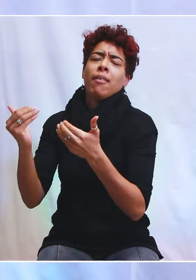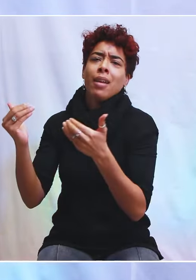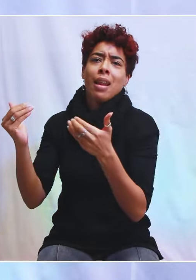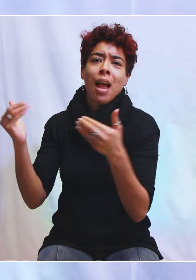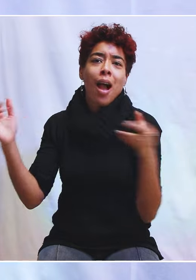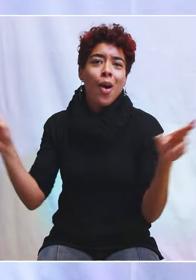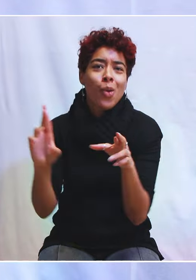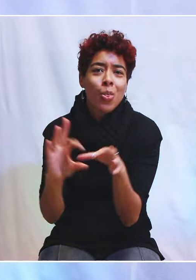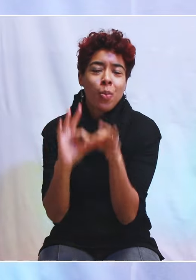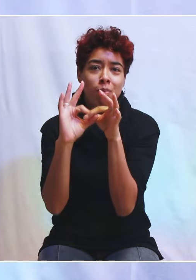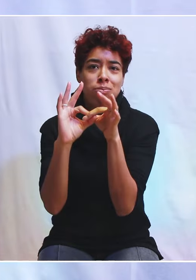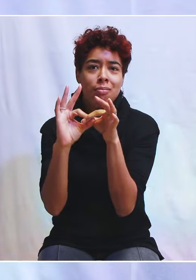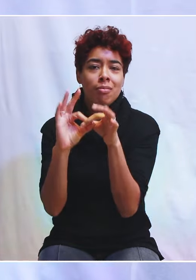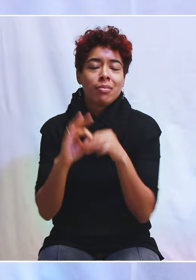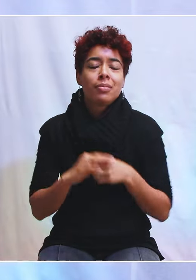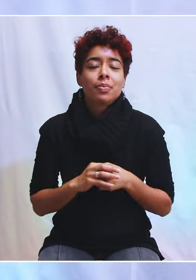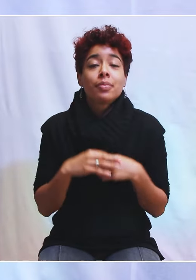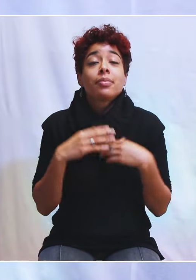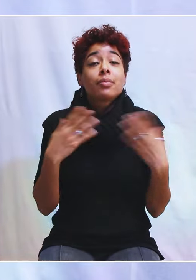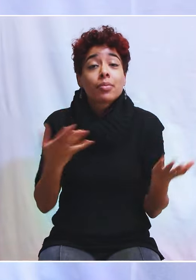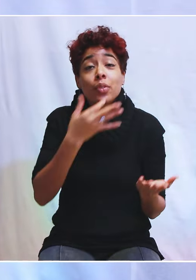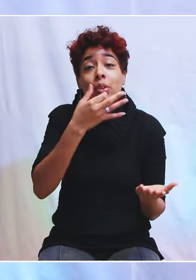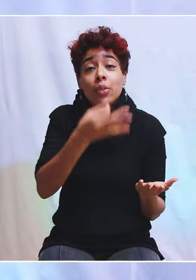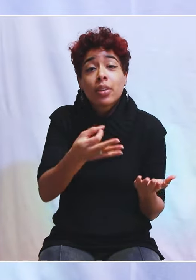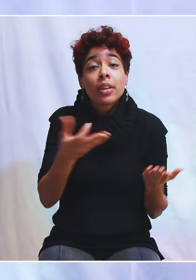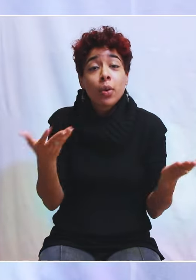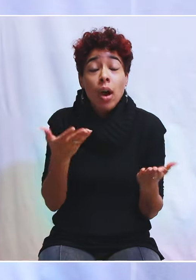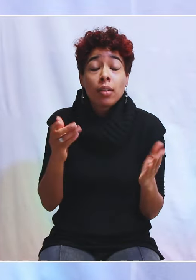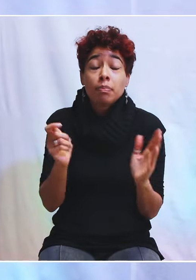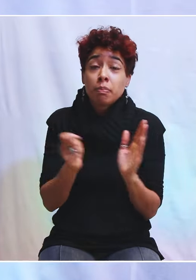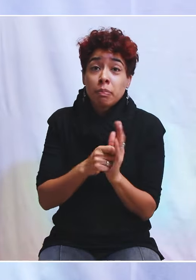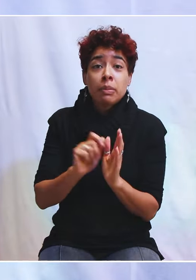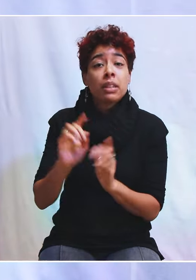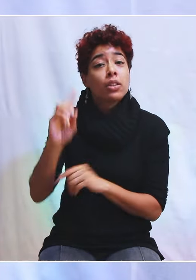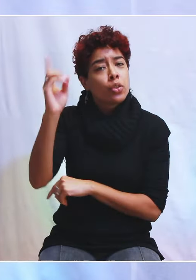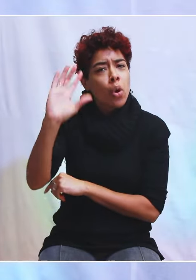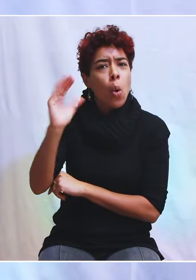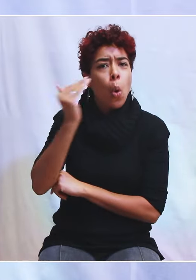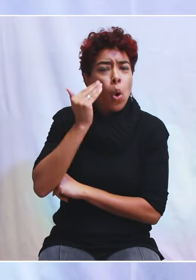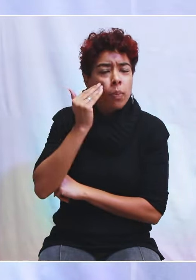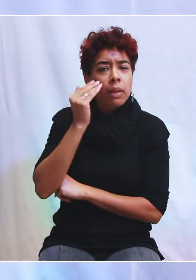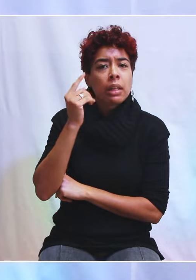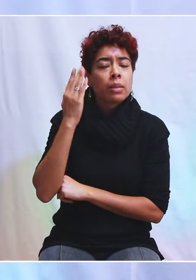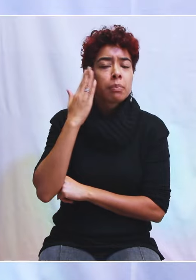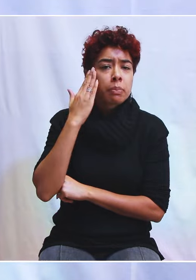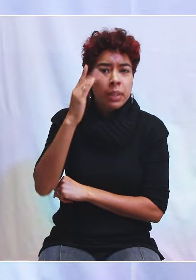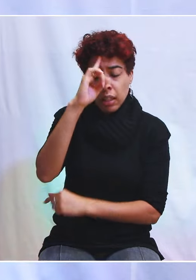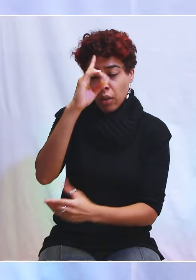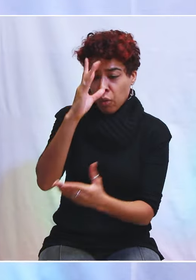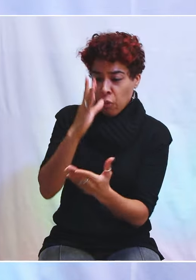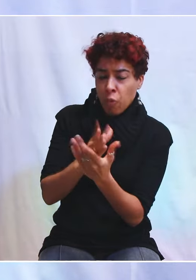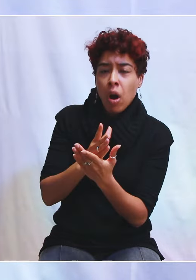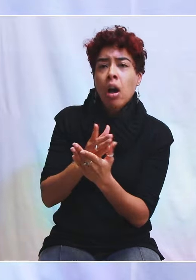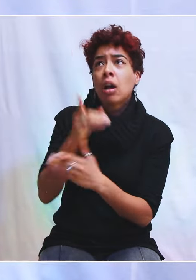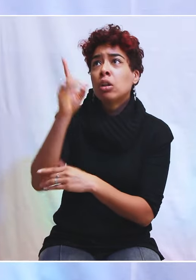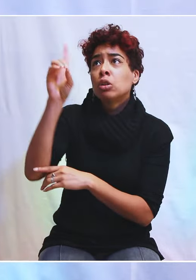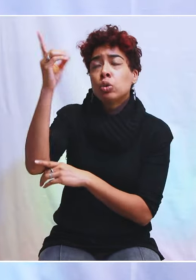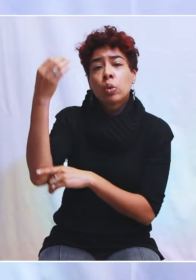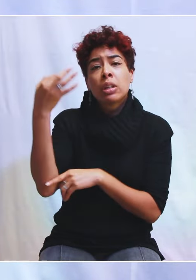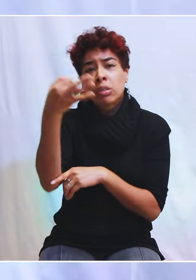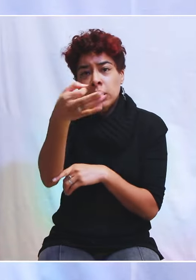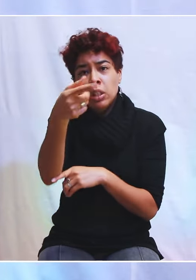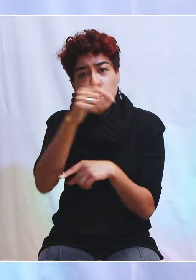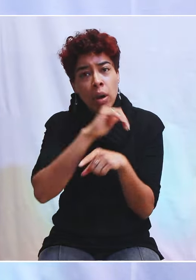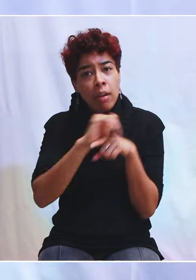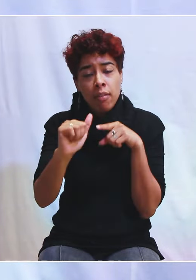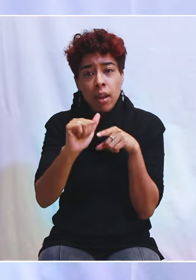réconciliation. Et j'aimerais te dire aujourd'hui, quand on obéit au Seigneur, quand on marche par la foi, quand on fait ce que Dieu nous demande de faire, eh bien, on